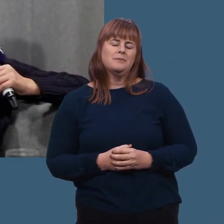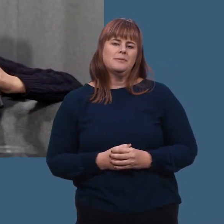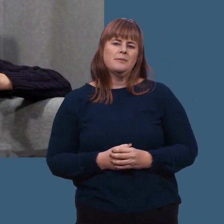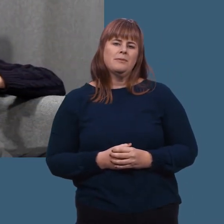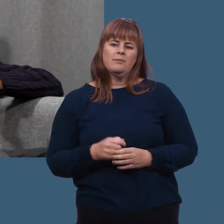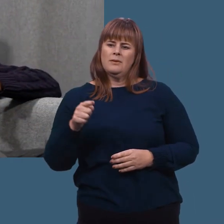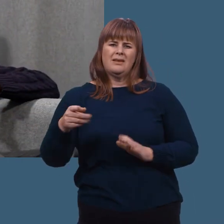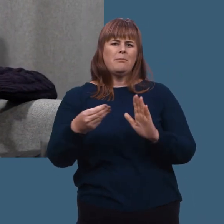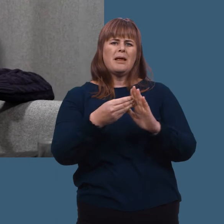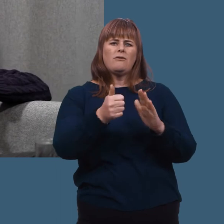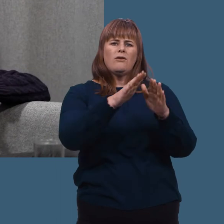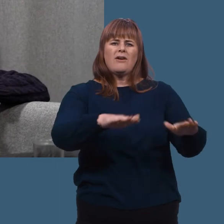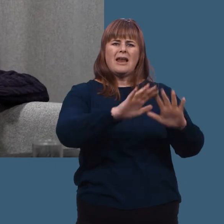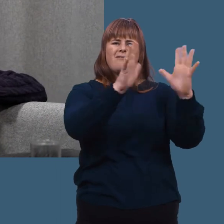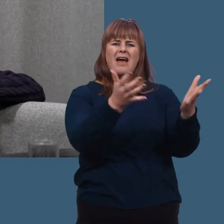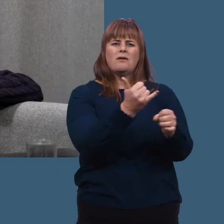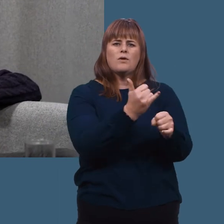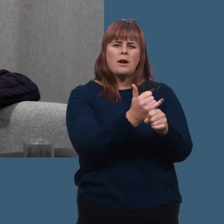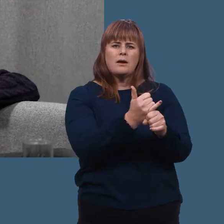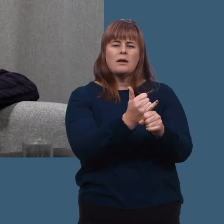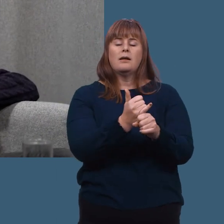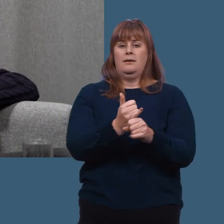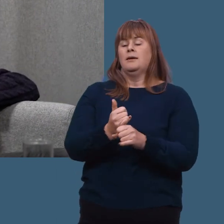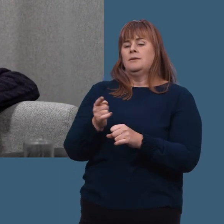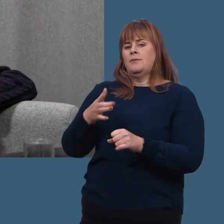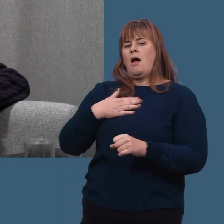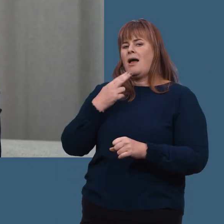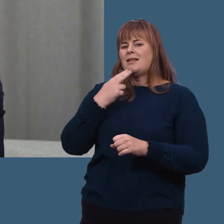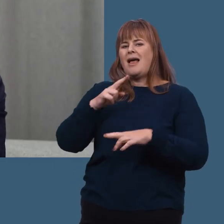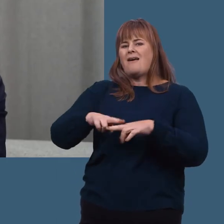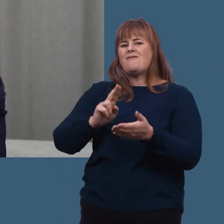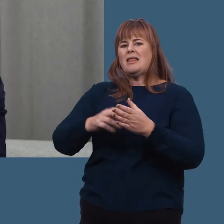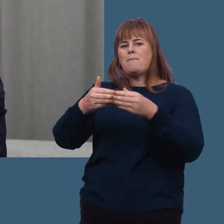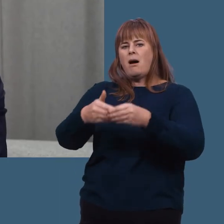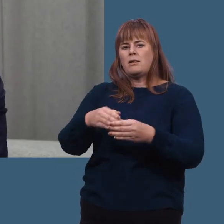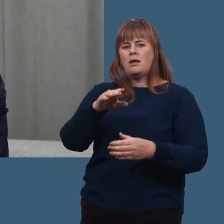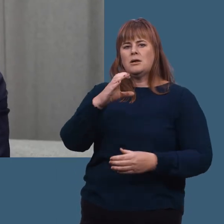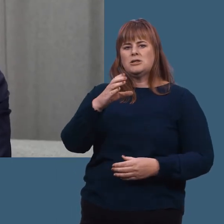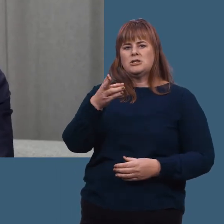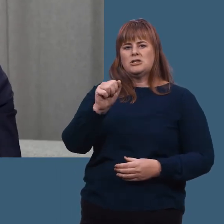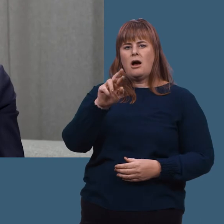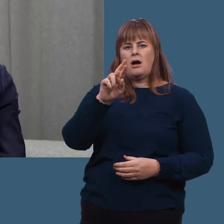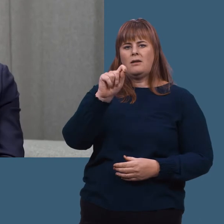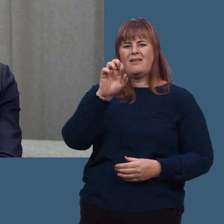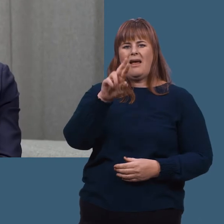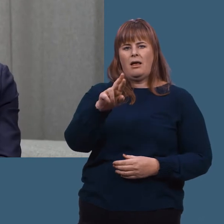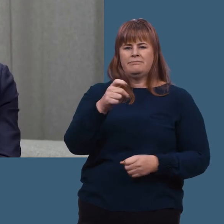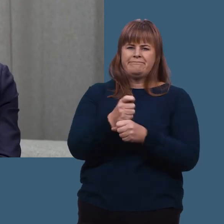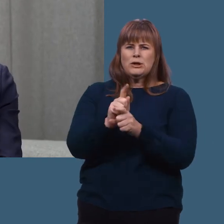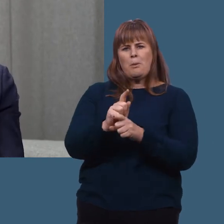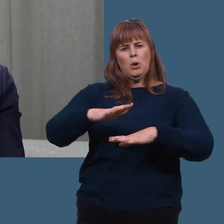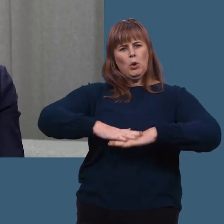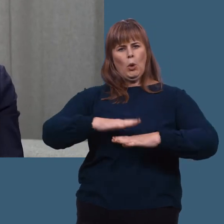hvordan kan egentlig FN bidra til fred her i verden? FN har jo noe som heter FN-pakten, FNs charter, som er en sånn form for